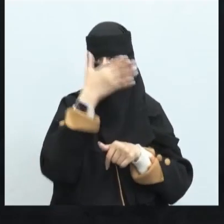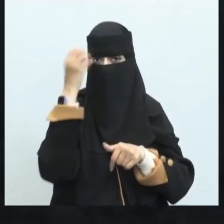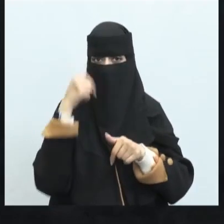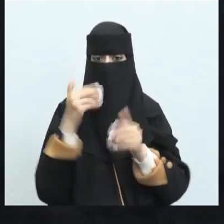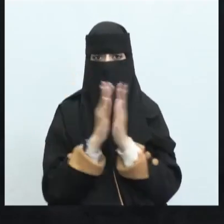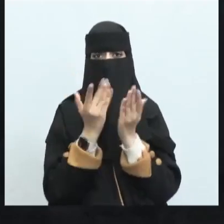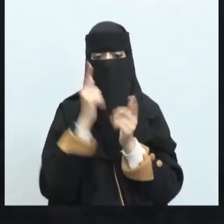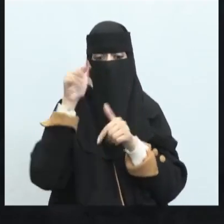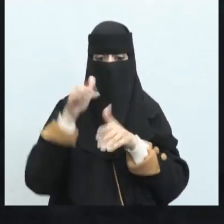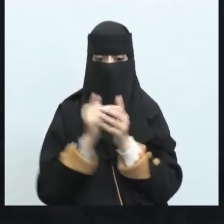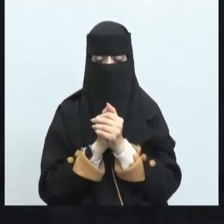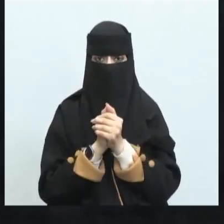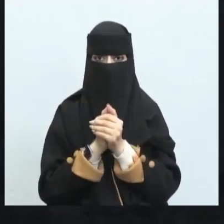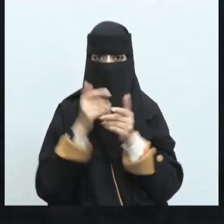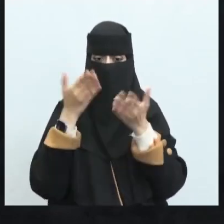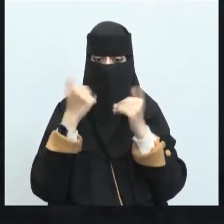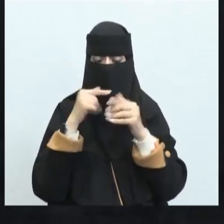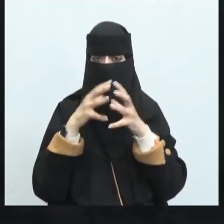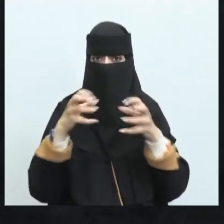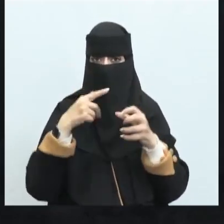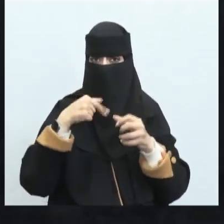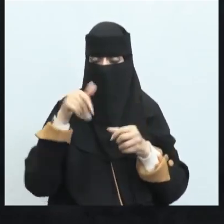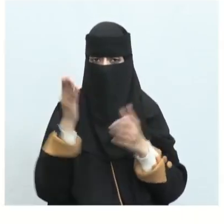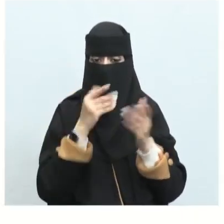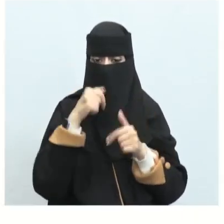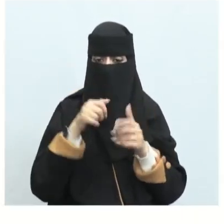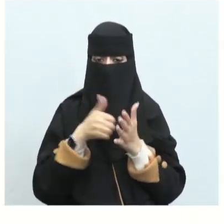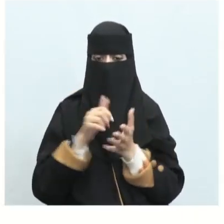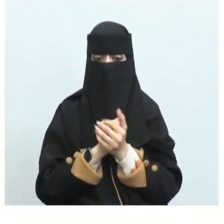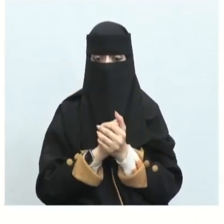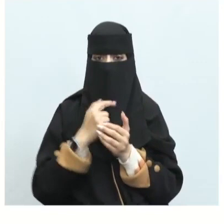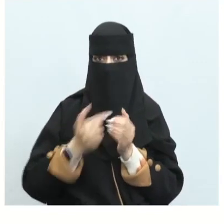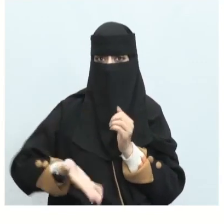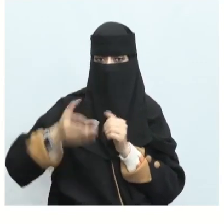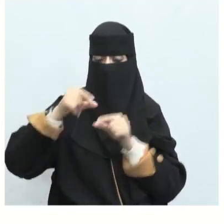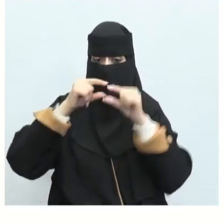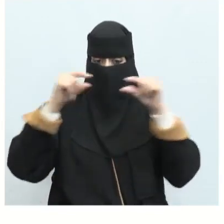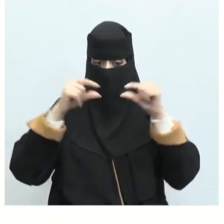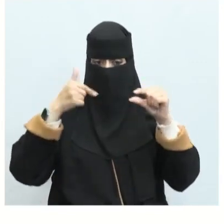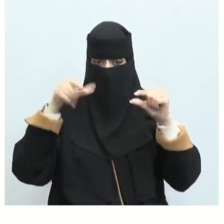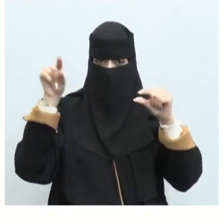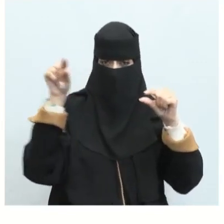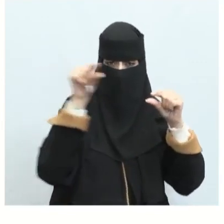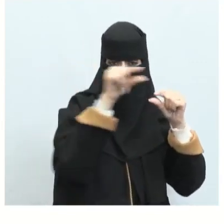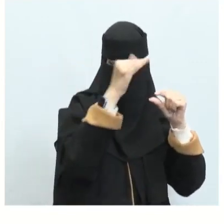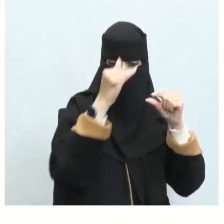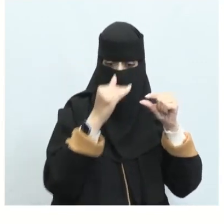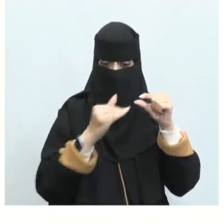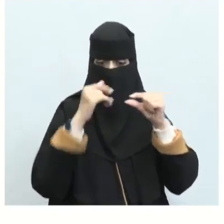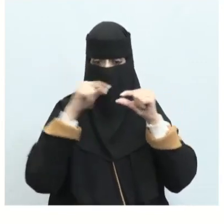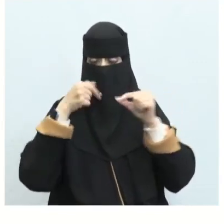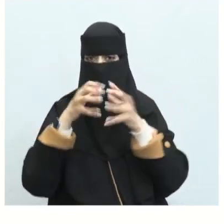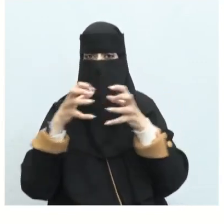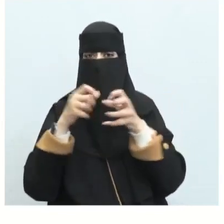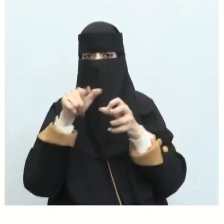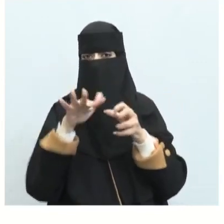الإسلام انثر أبيات بسلوبك مع الناس رح رحنا بعض الأبيات ذكرنا قوم سنت لهم أسلافهم كسبت رغائب المعالي والاقتنامها ثم قالوا